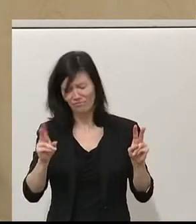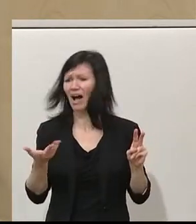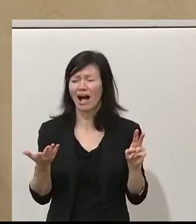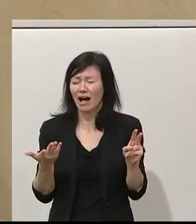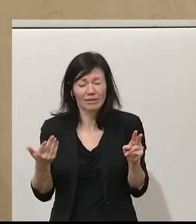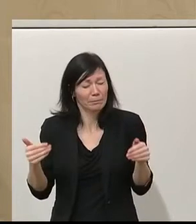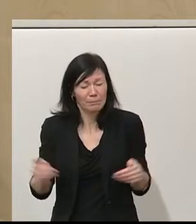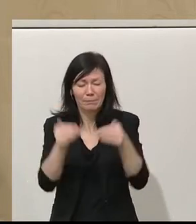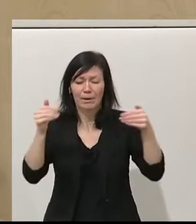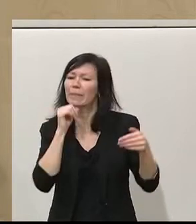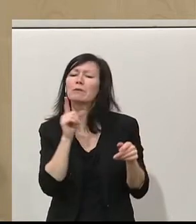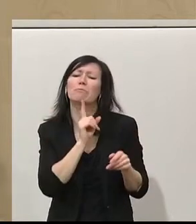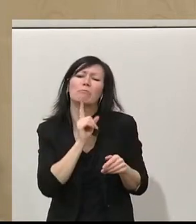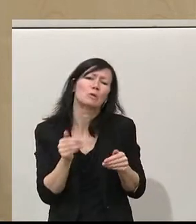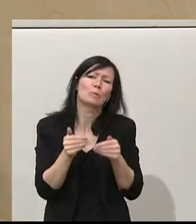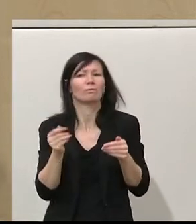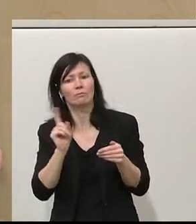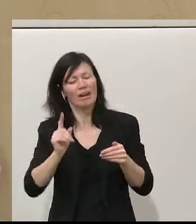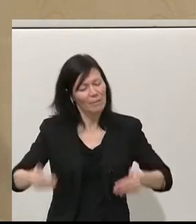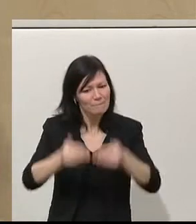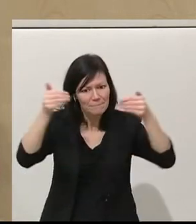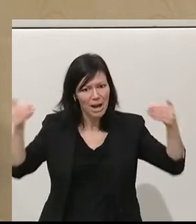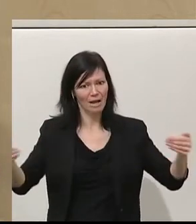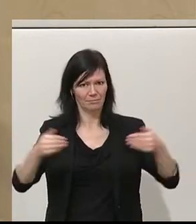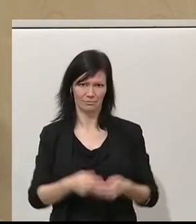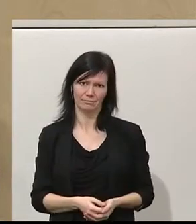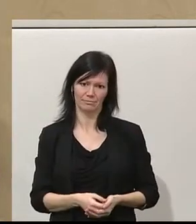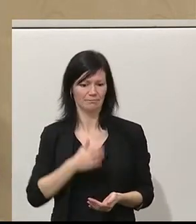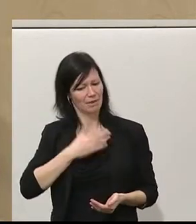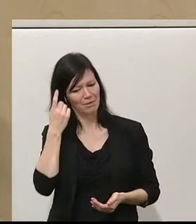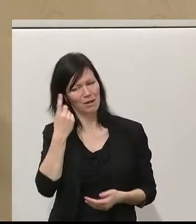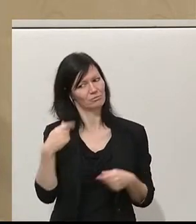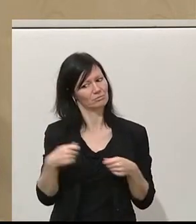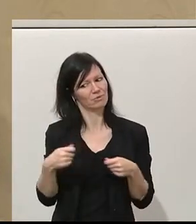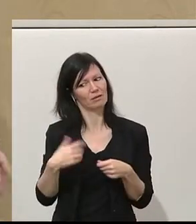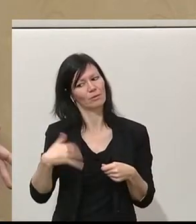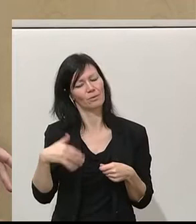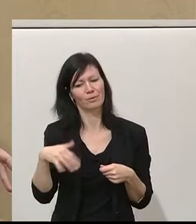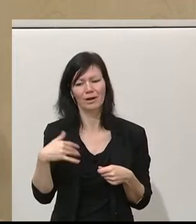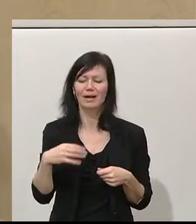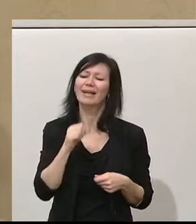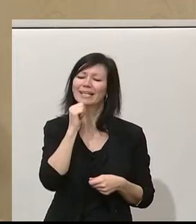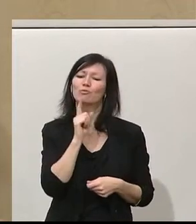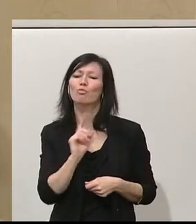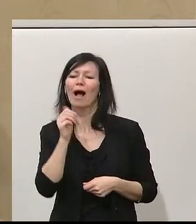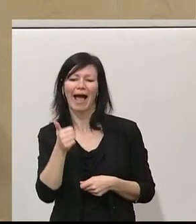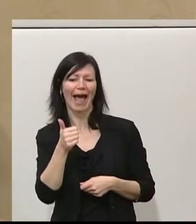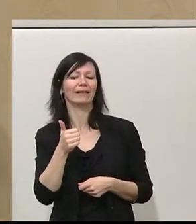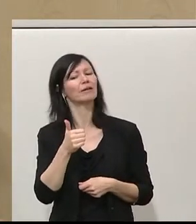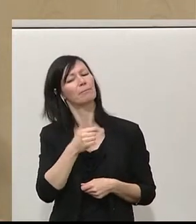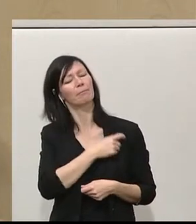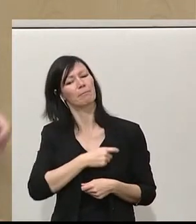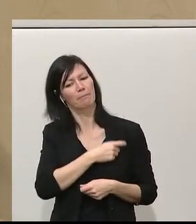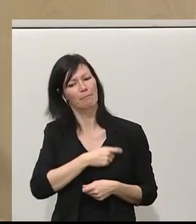Positionen plötzlich aufgibt. Am spannendsten ist es in dem Regierungsprogramm dort, wo nicht nur eine der beiden Parteien ihre